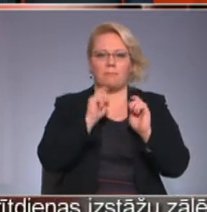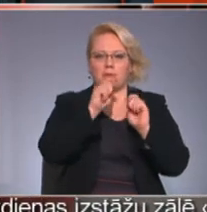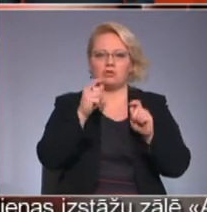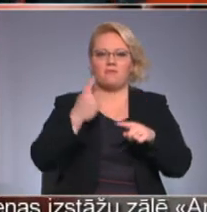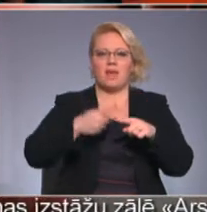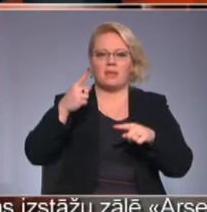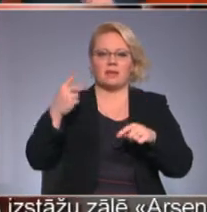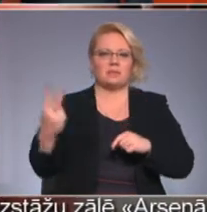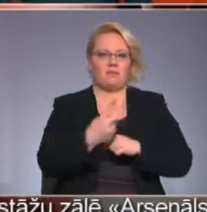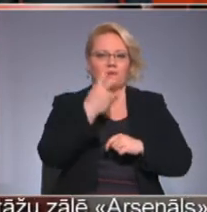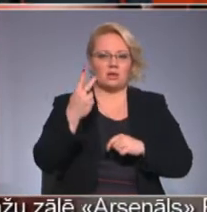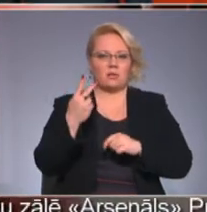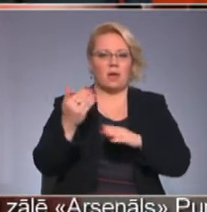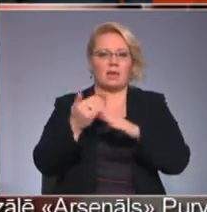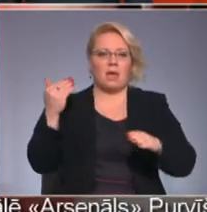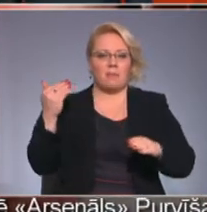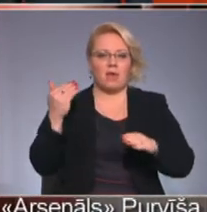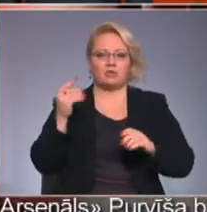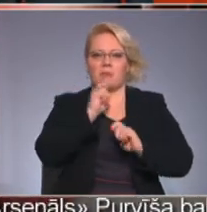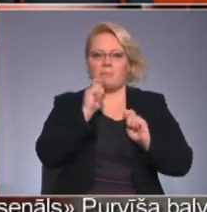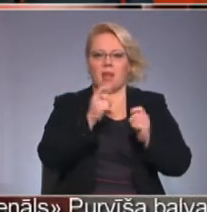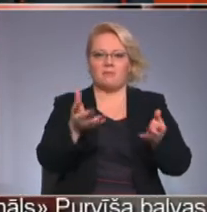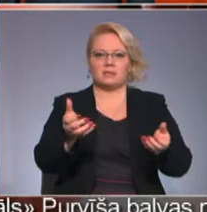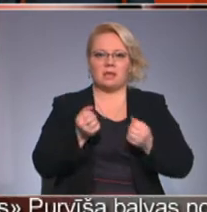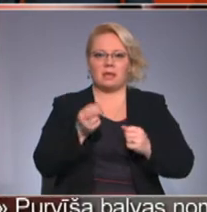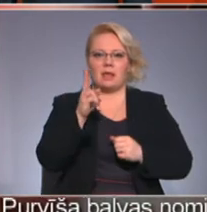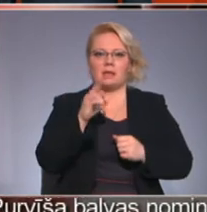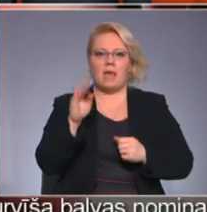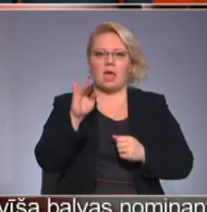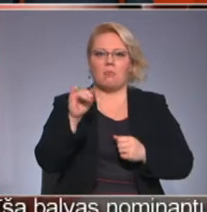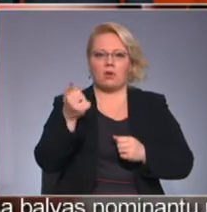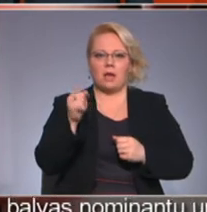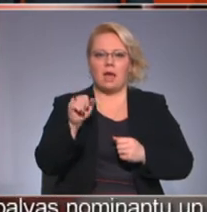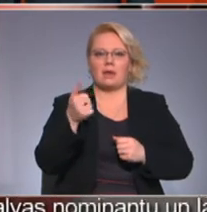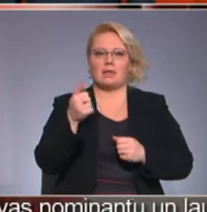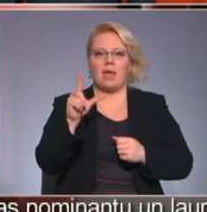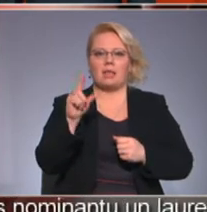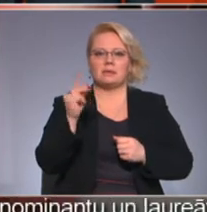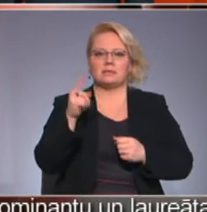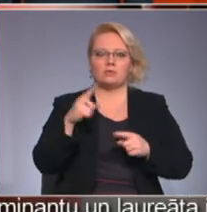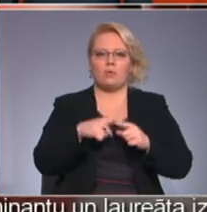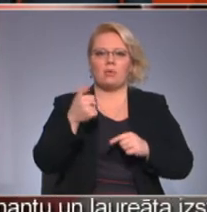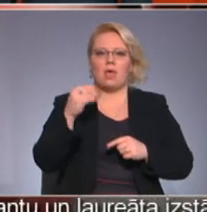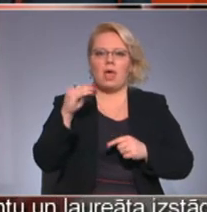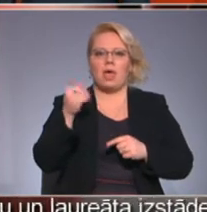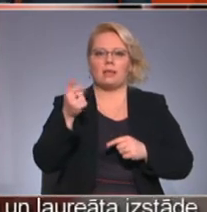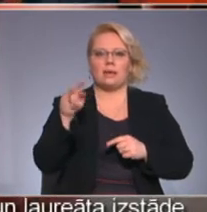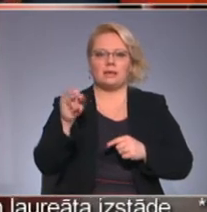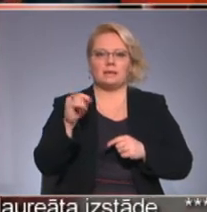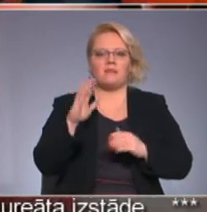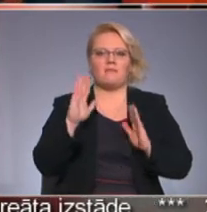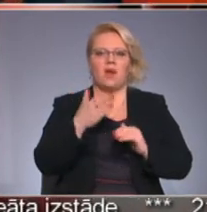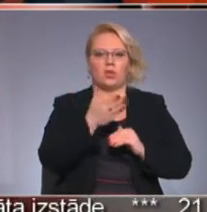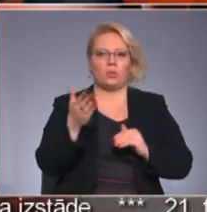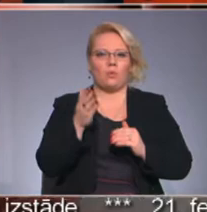divos gados. Atgādināšu, iepriekšējās purvišu balvas ir saņēmuši Katrīna Neiburga, Kristaps Dželzis un Andris Eglītis. Anete, vai tu